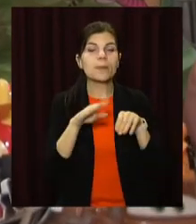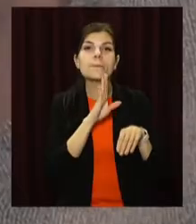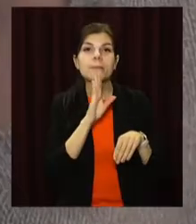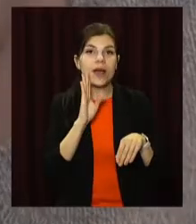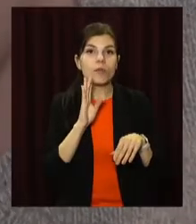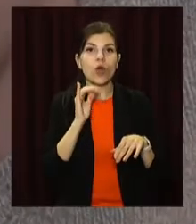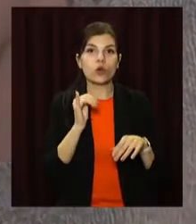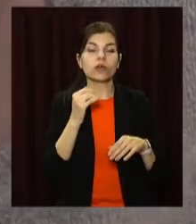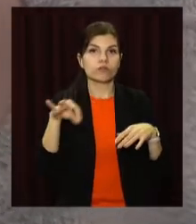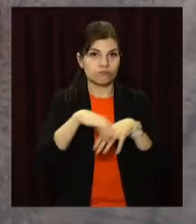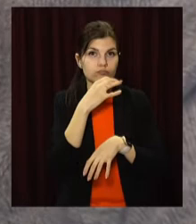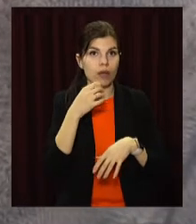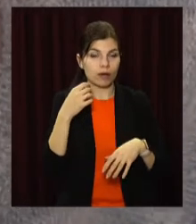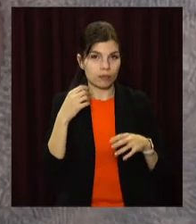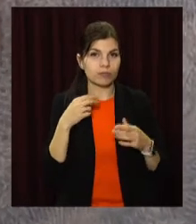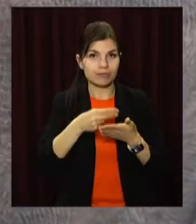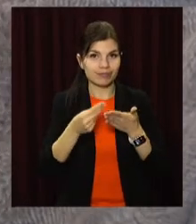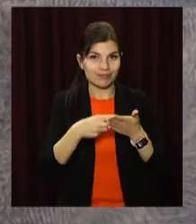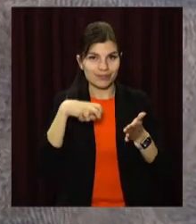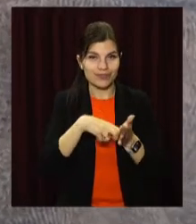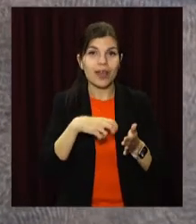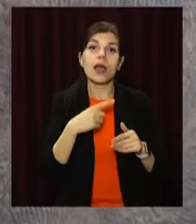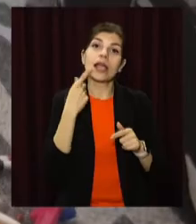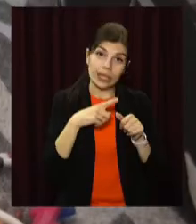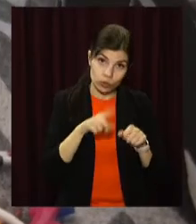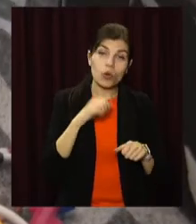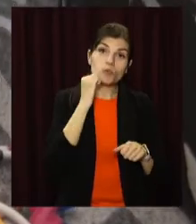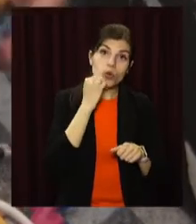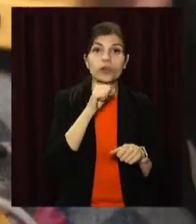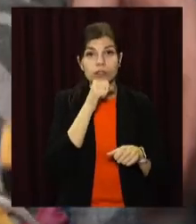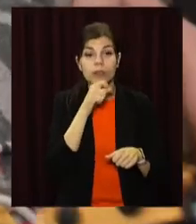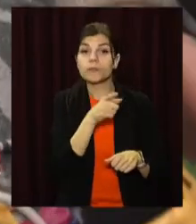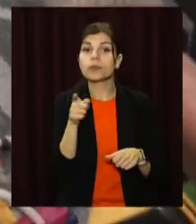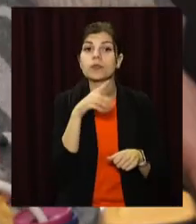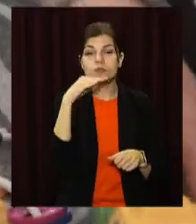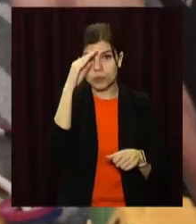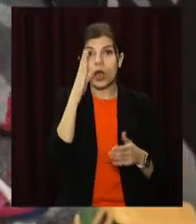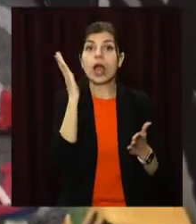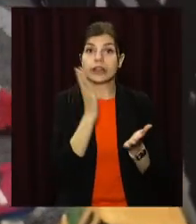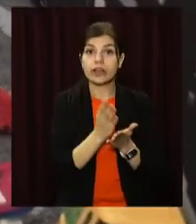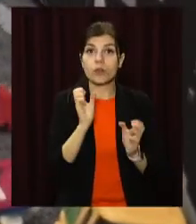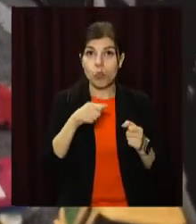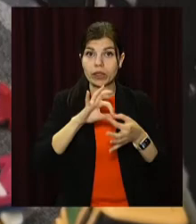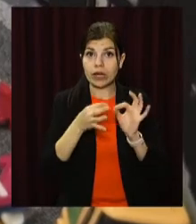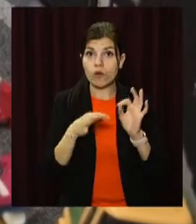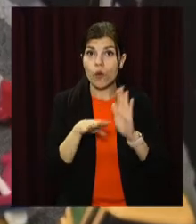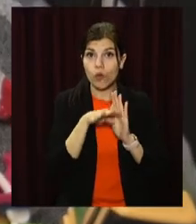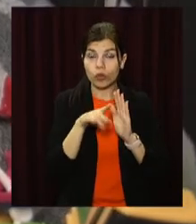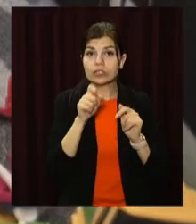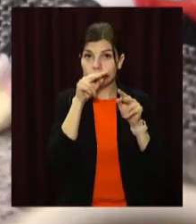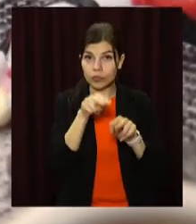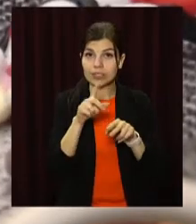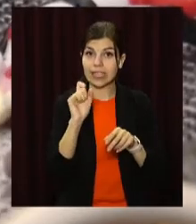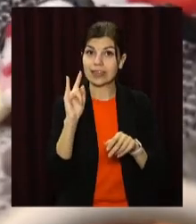дитини у цивільному шлюбі, а також бабуся або дідусь. Крім того, обоє з батьків відтепер мають право взяти декретну відпустку по